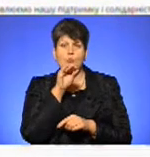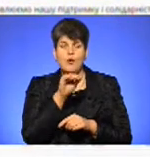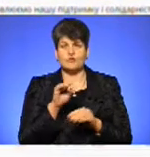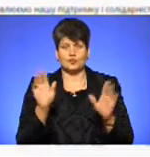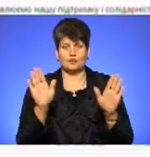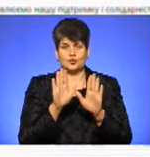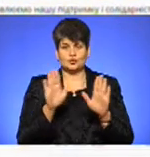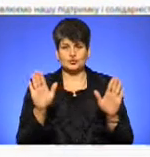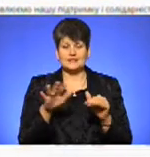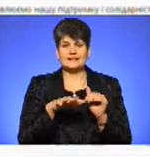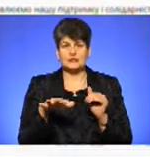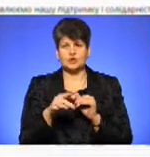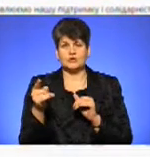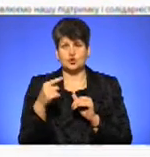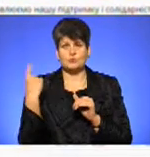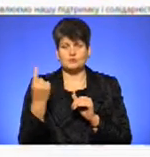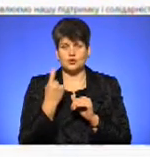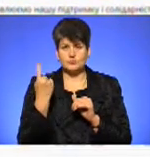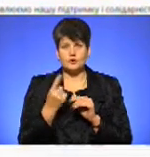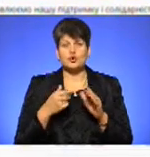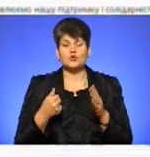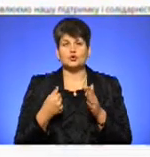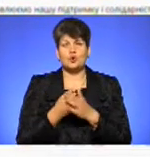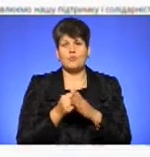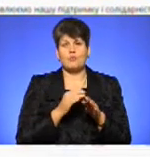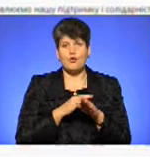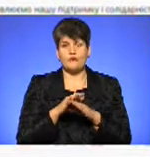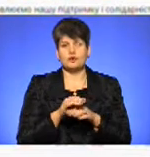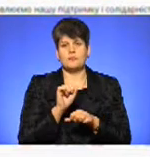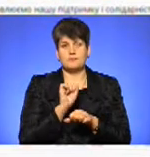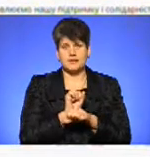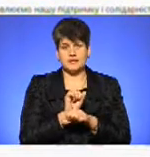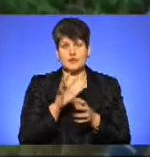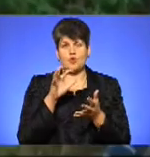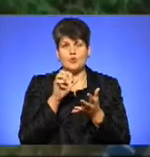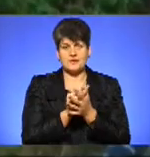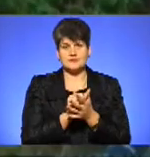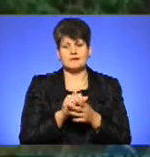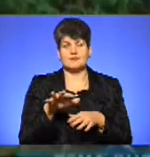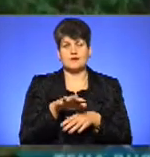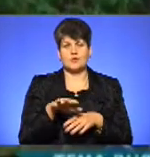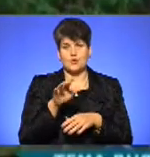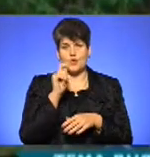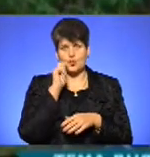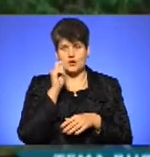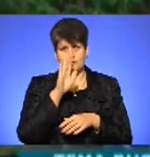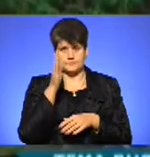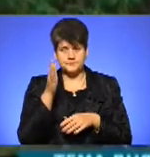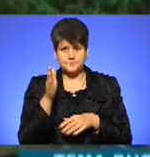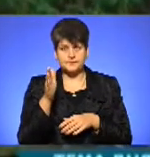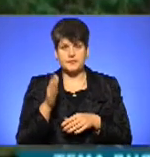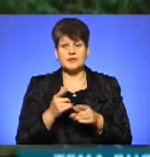-яких формах на території Тернопільської області до моменту повного припинення окупації території України. Дане рішення вождалося на комісії,